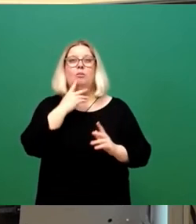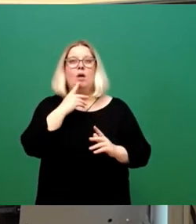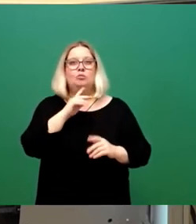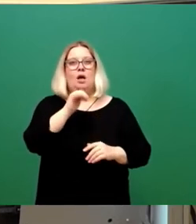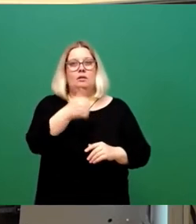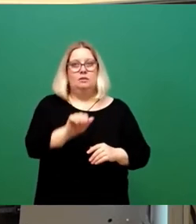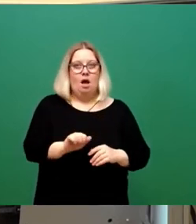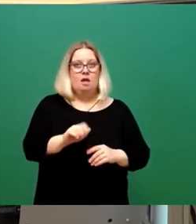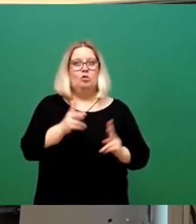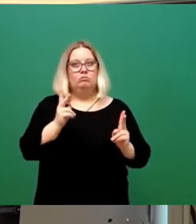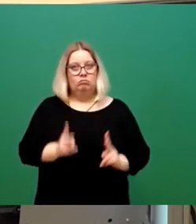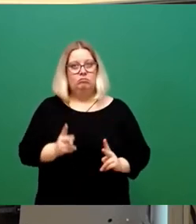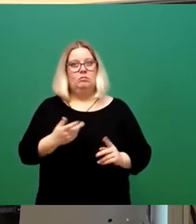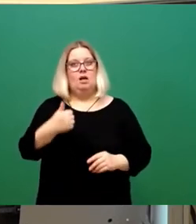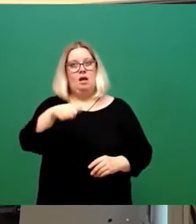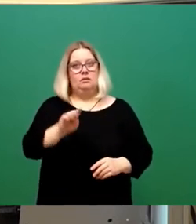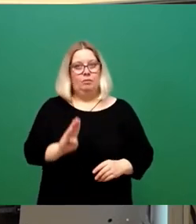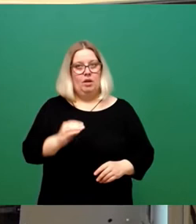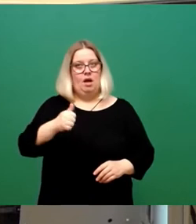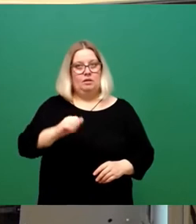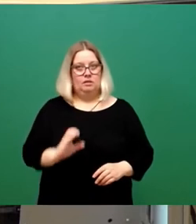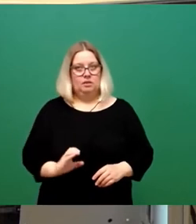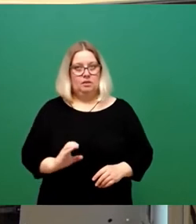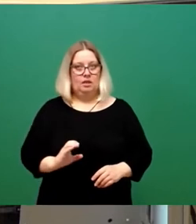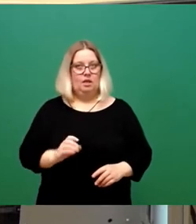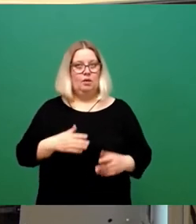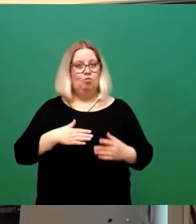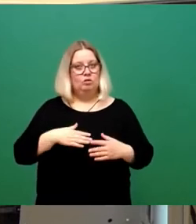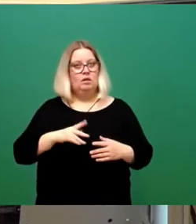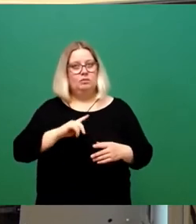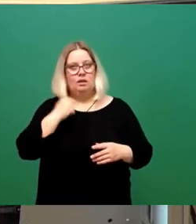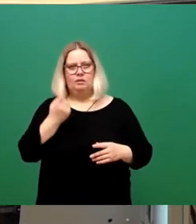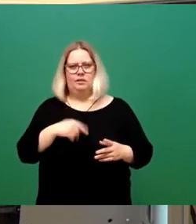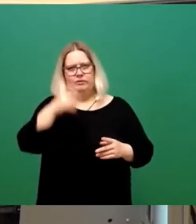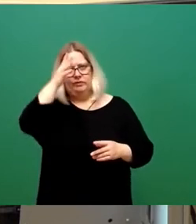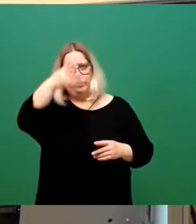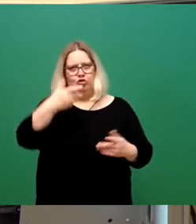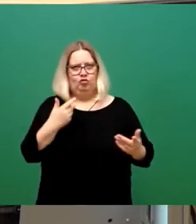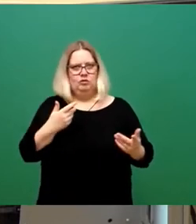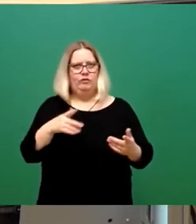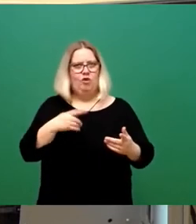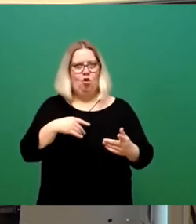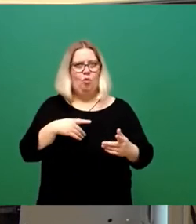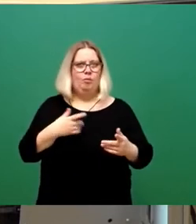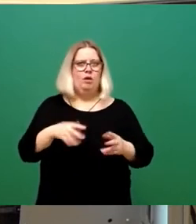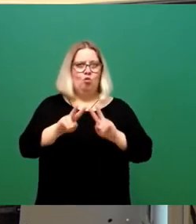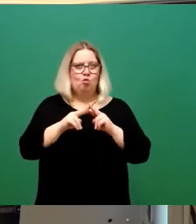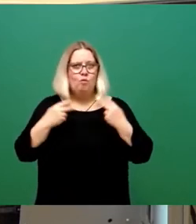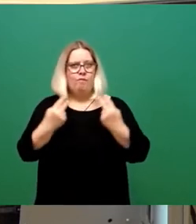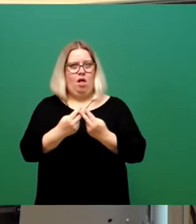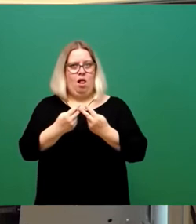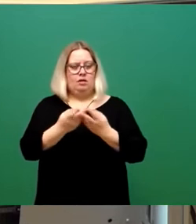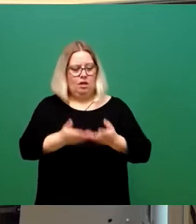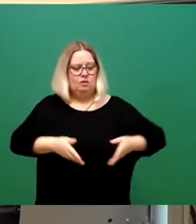sondern 1b und 1c, sind aus unserer Sicht eben nicht sinnig, denn ein starkes Umweltressort kann nicht so mal eben